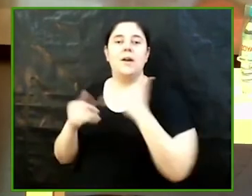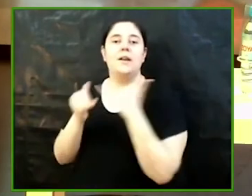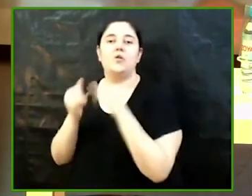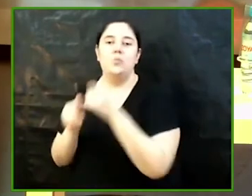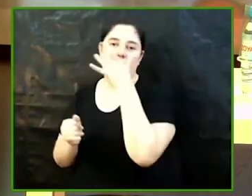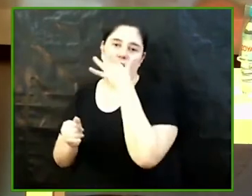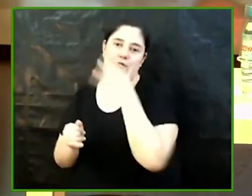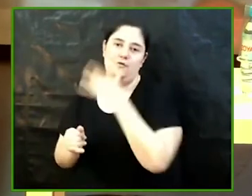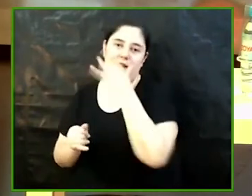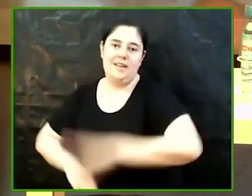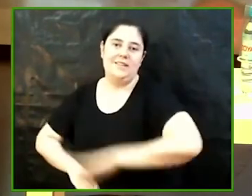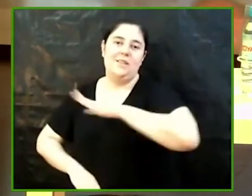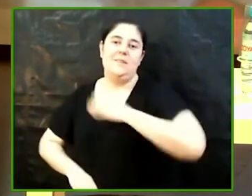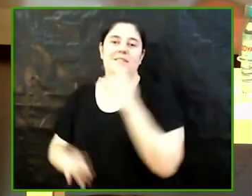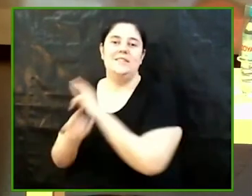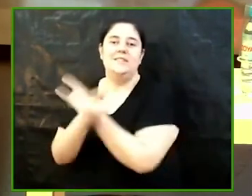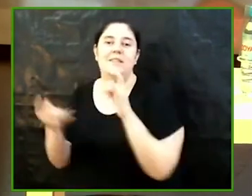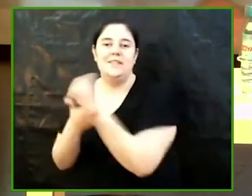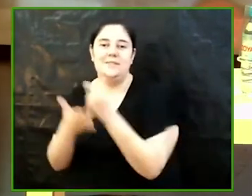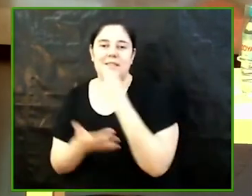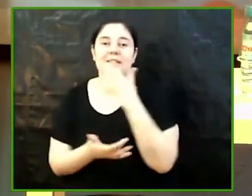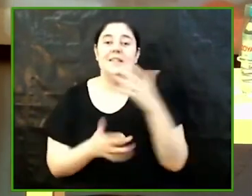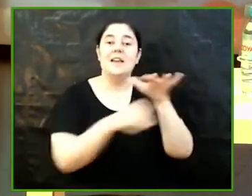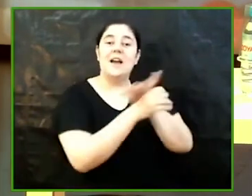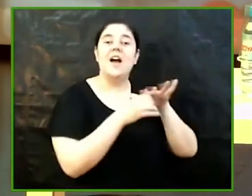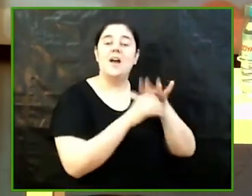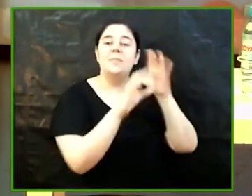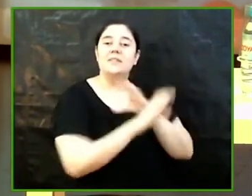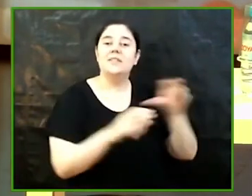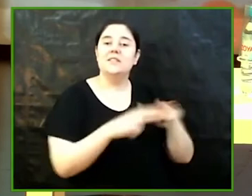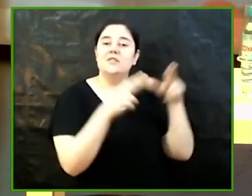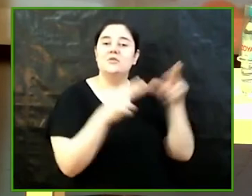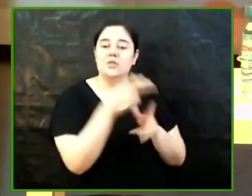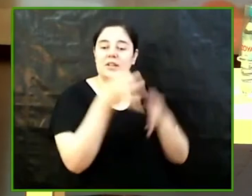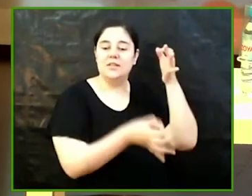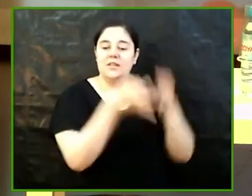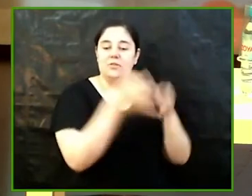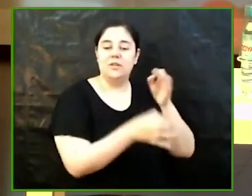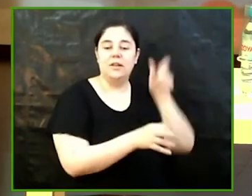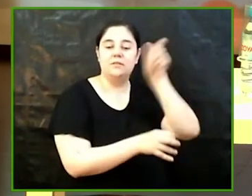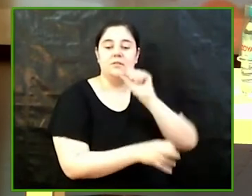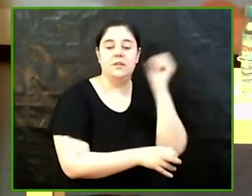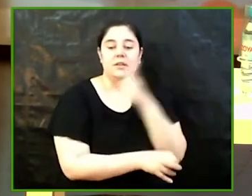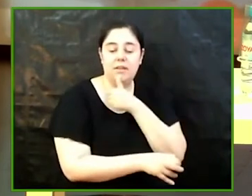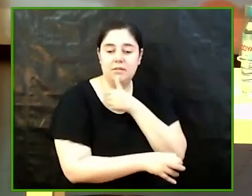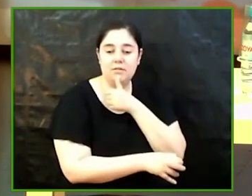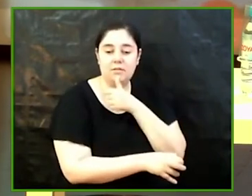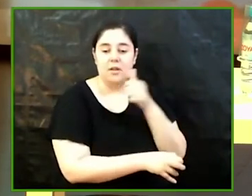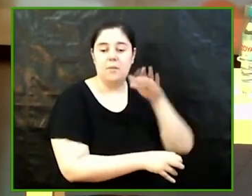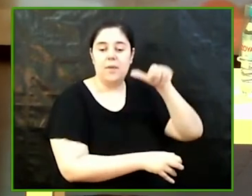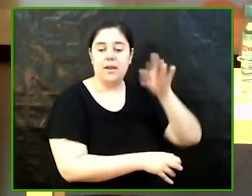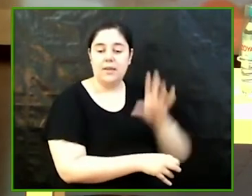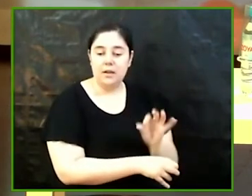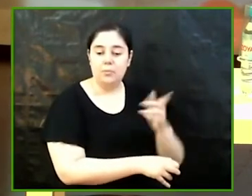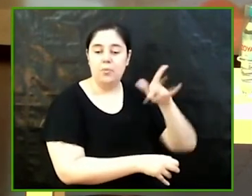i de l'àmbit de Ciències Socials i Jurídiques el premi és per Maria Bros Carreras del